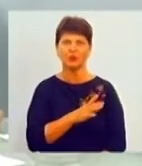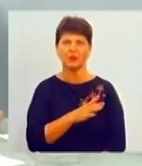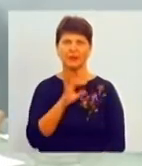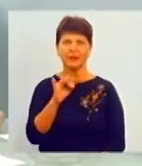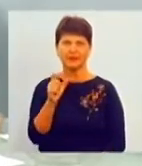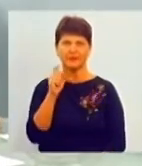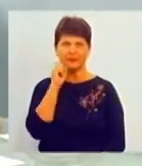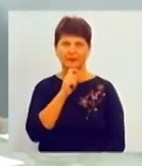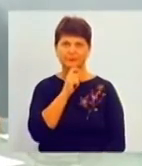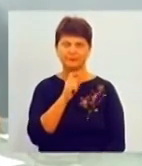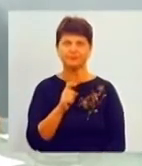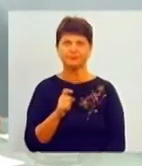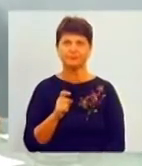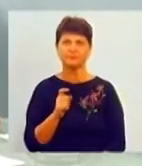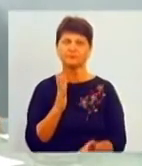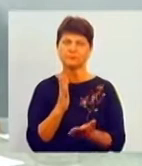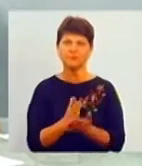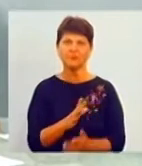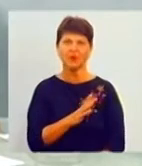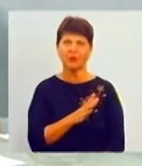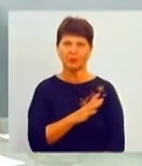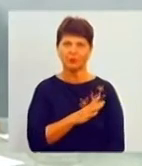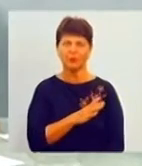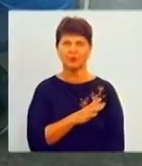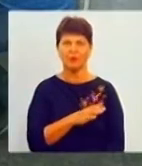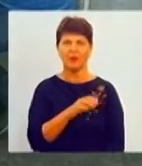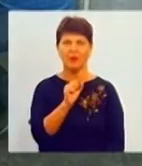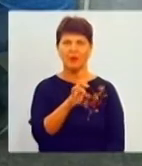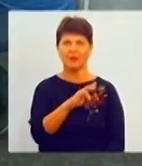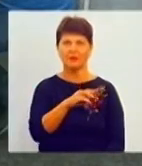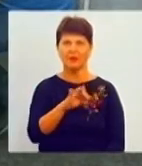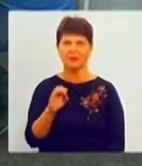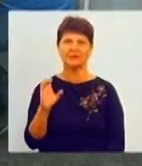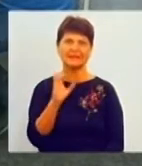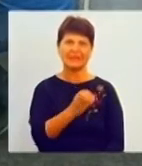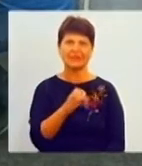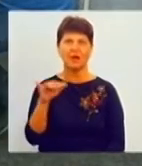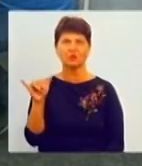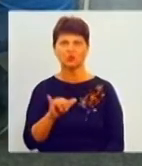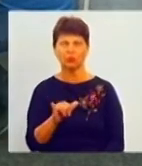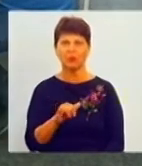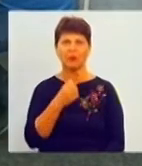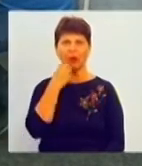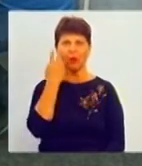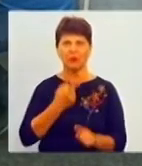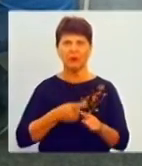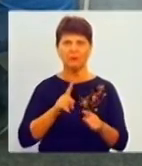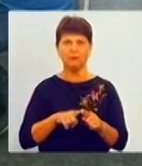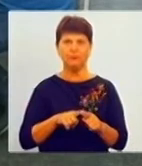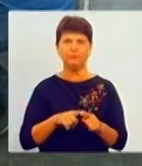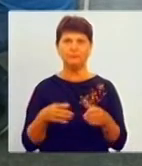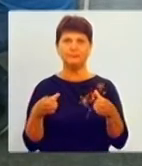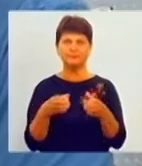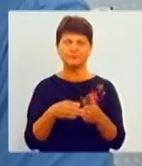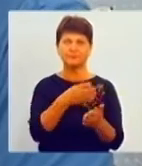мало бути два рейси до Анталії середа-субота. Після того, як даний туропарат розняв рейс з суботу з Вінниці до